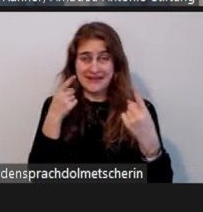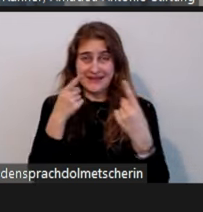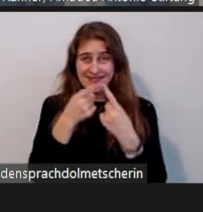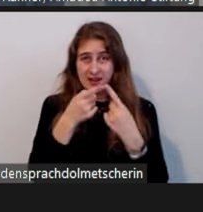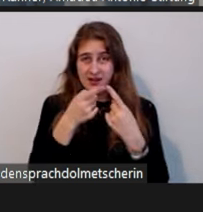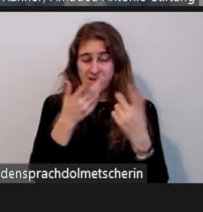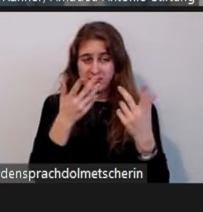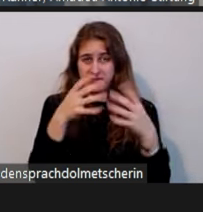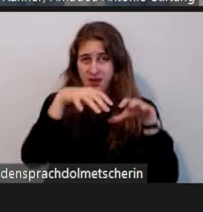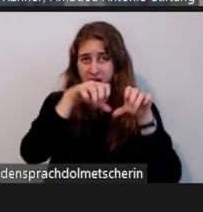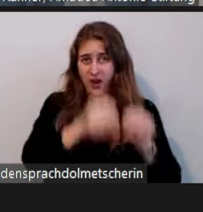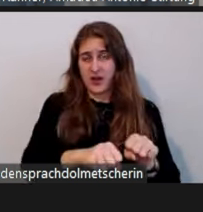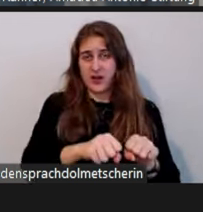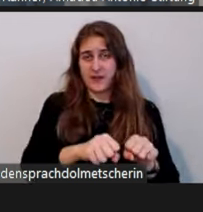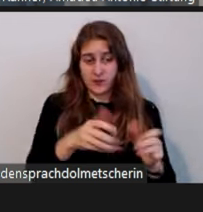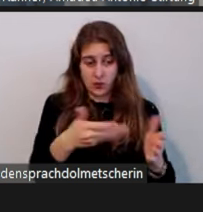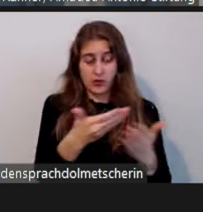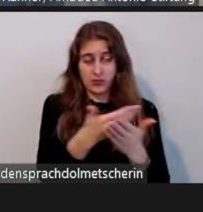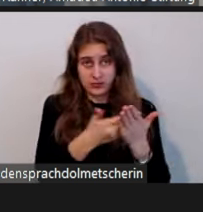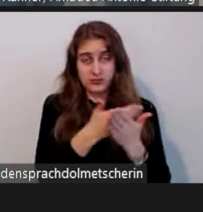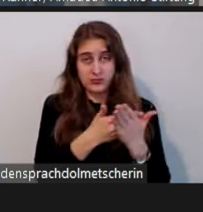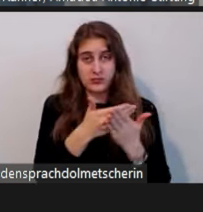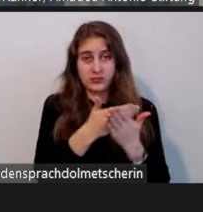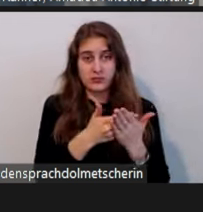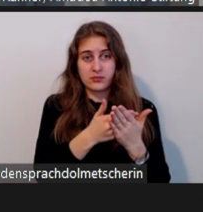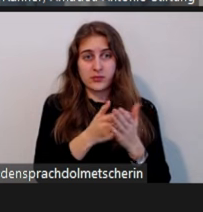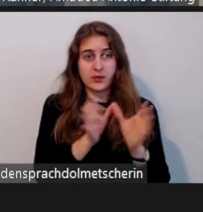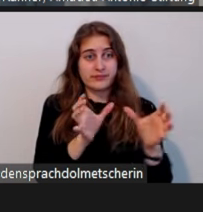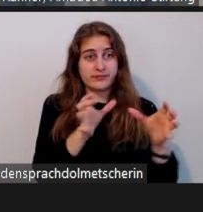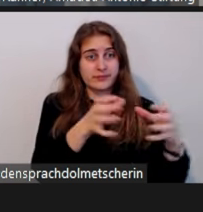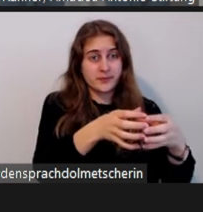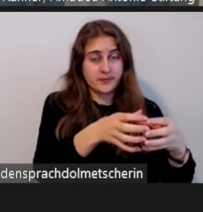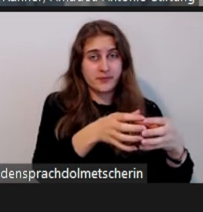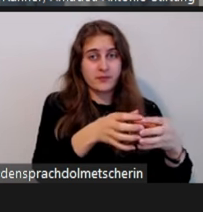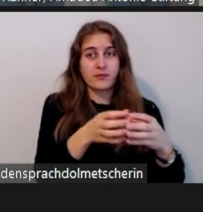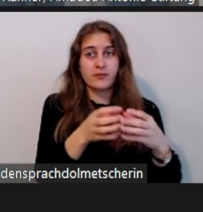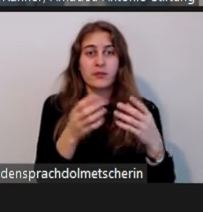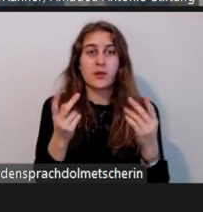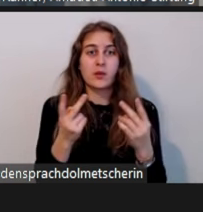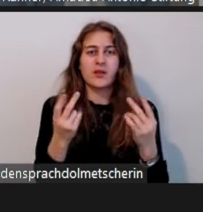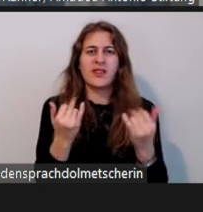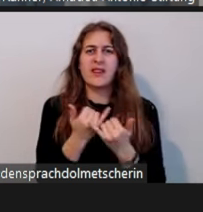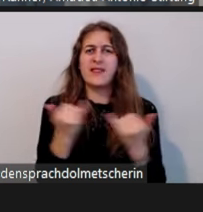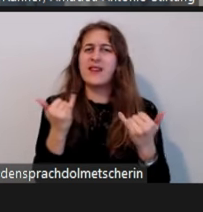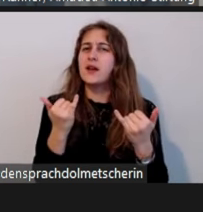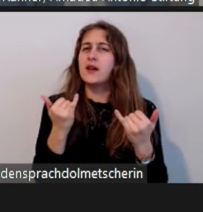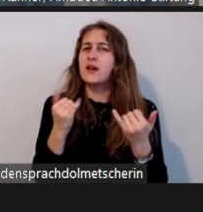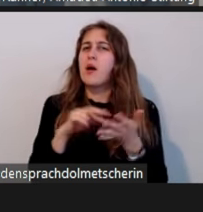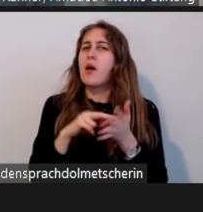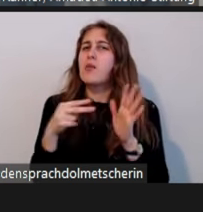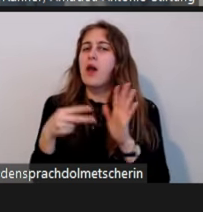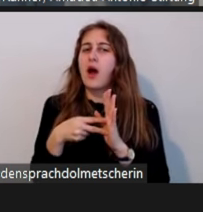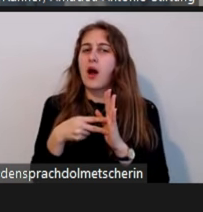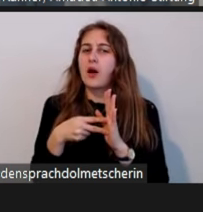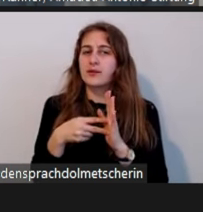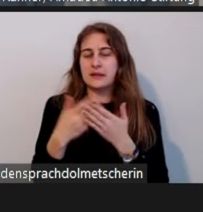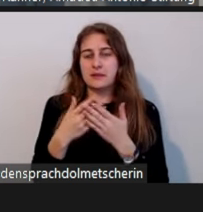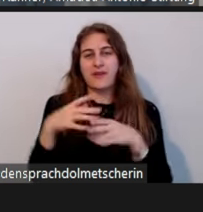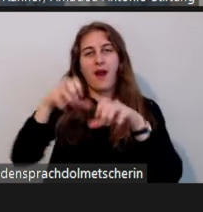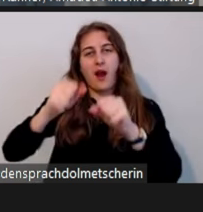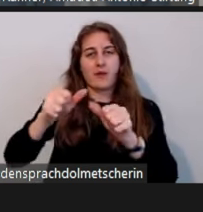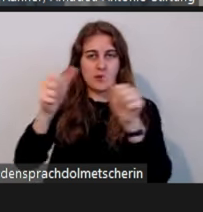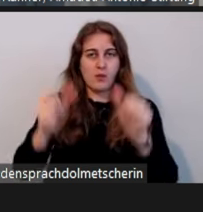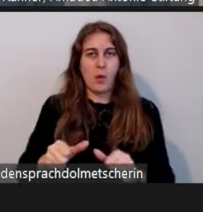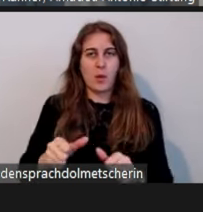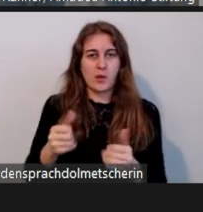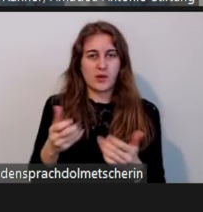da geschildert wird. Was ist das Vorgehen im Rahmen des Angriffs, wir haben es hier Angriffsmodus genannt, was sind